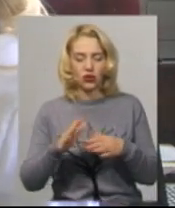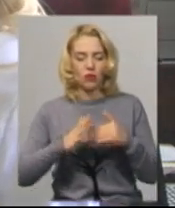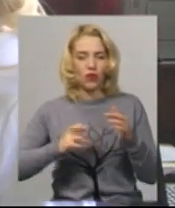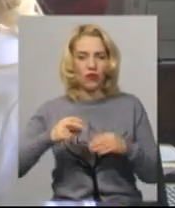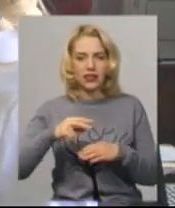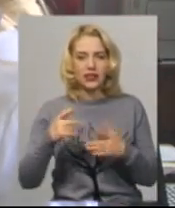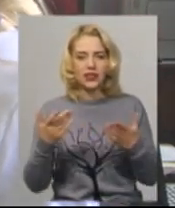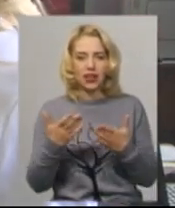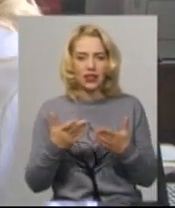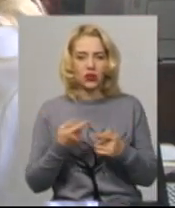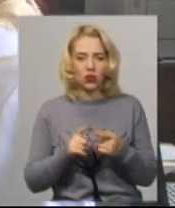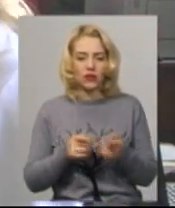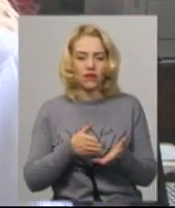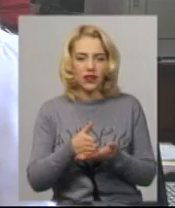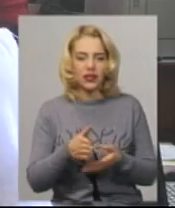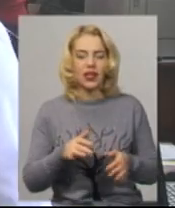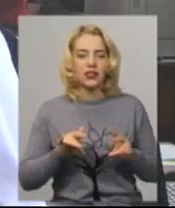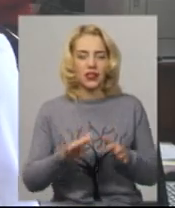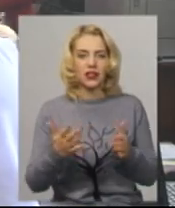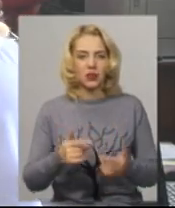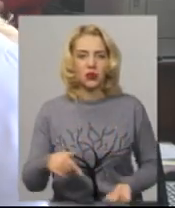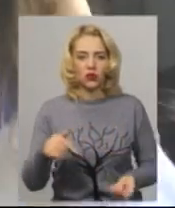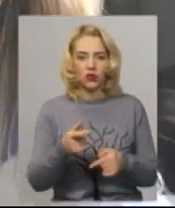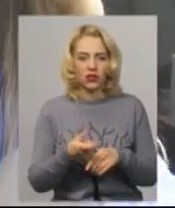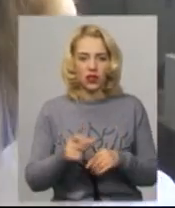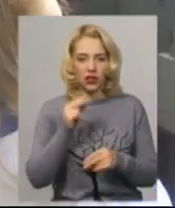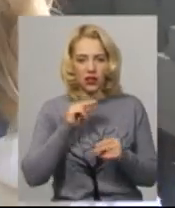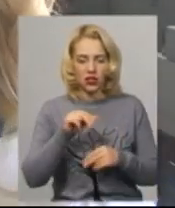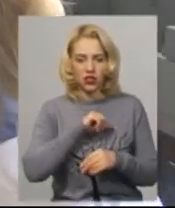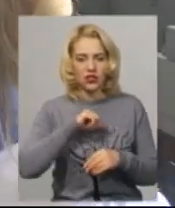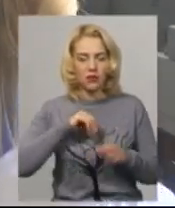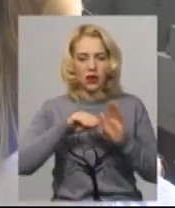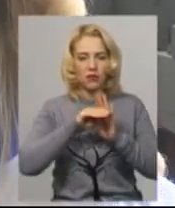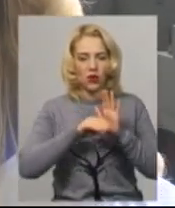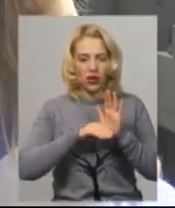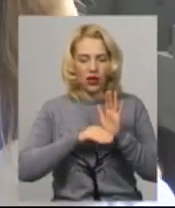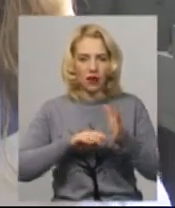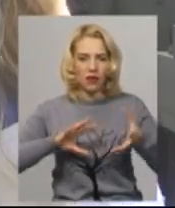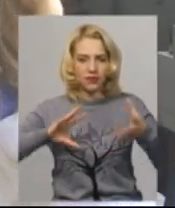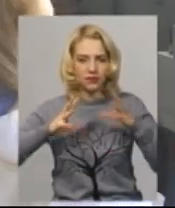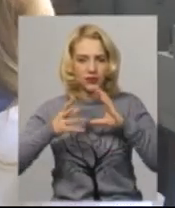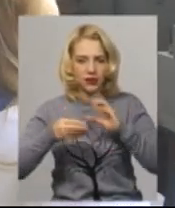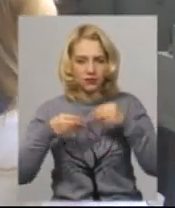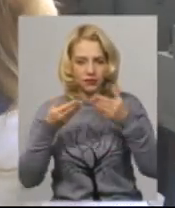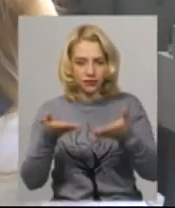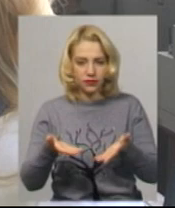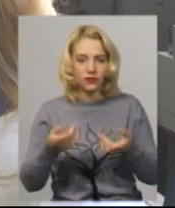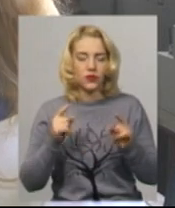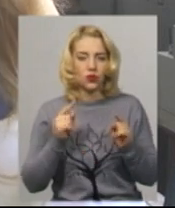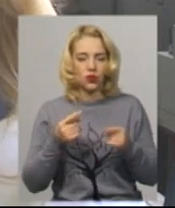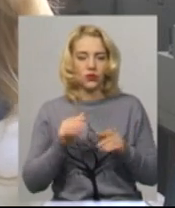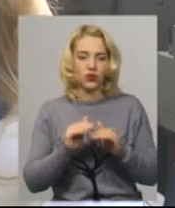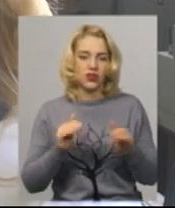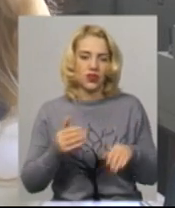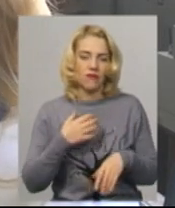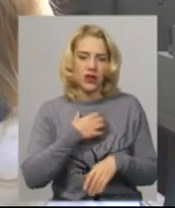діяльності, яка їм підходить найкраще, і програма сама інтерпретує результат. Тому дітям дуже